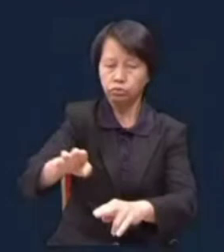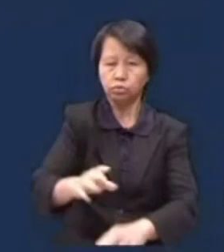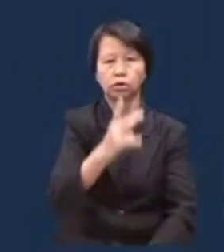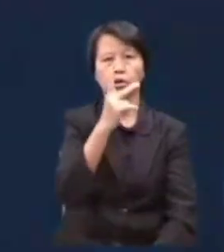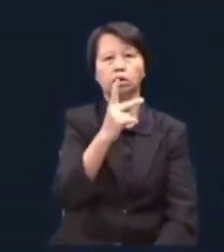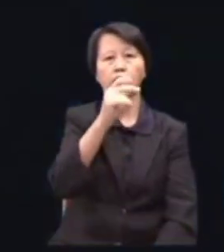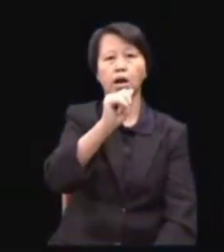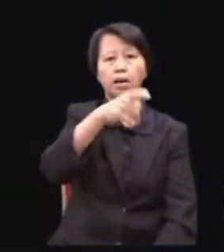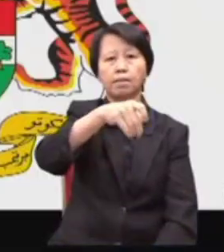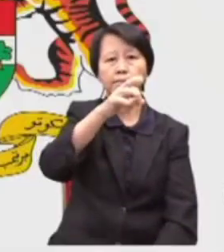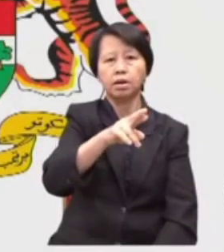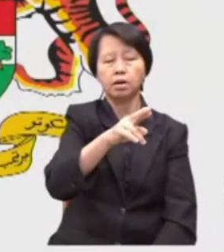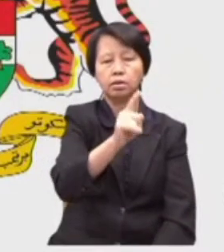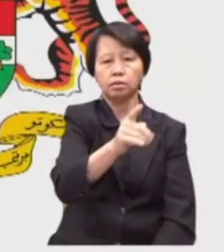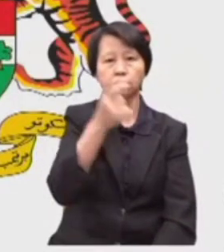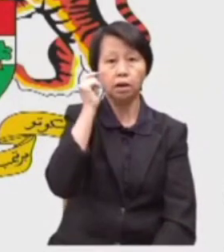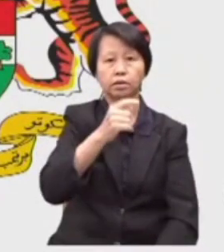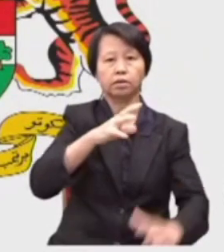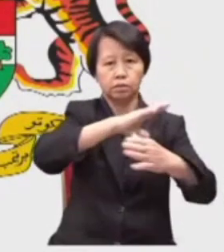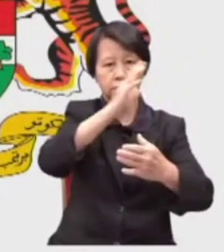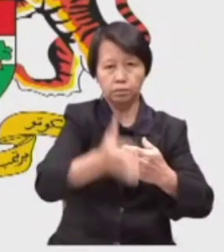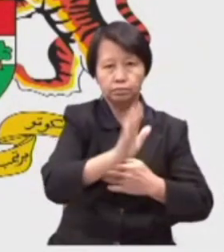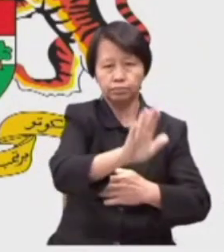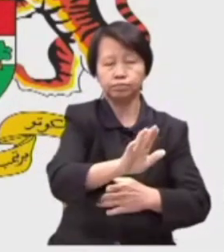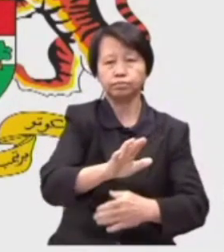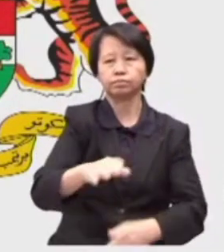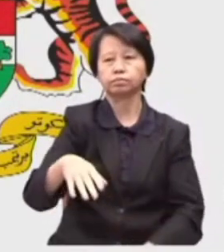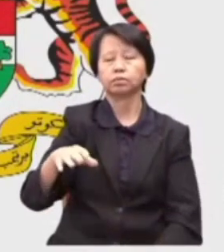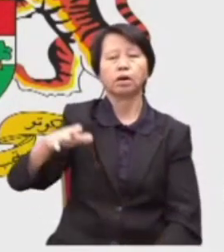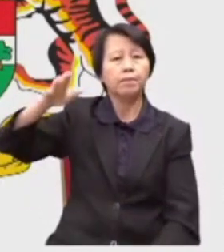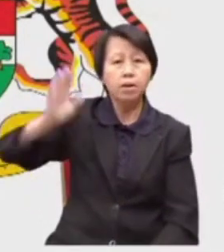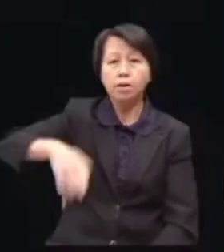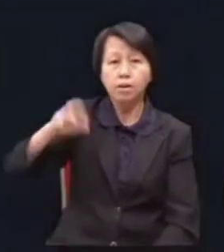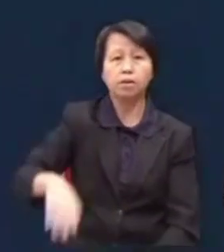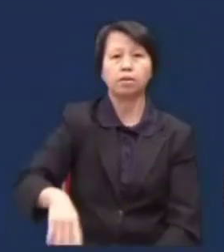Kapa ini tak jadi order kalau yang tadi dah selesai? Belum.